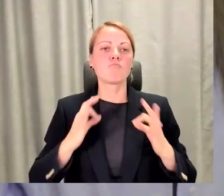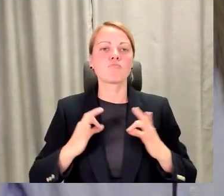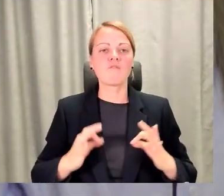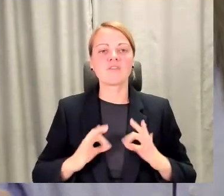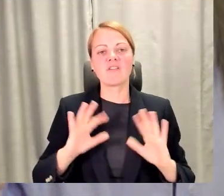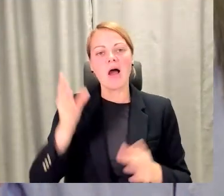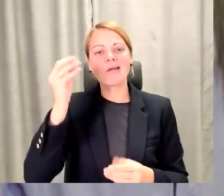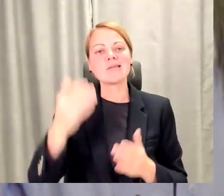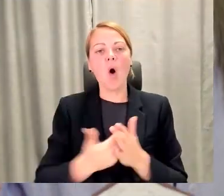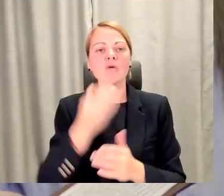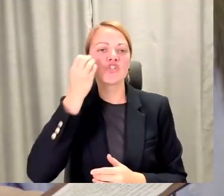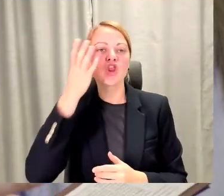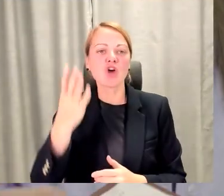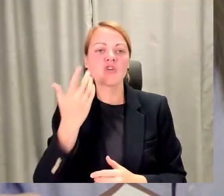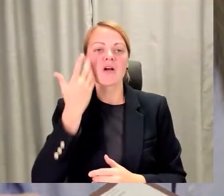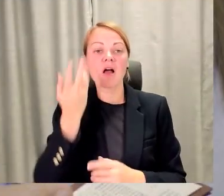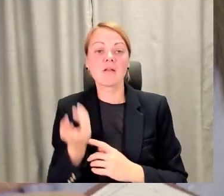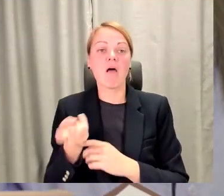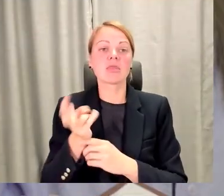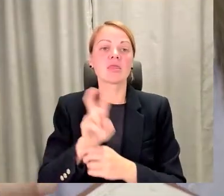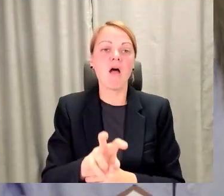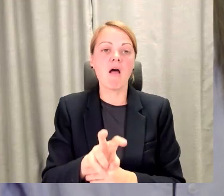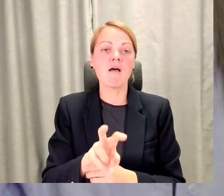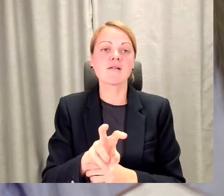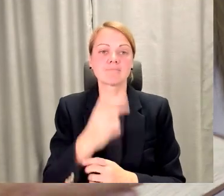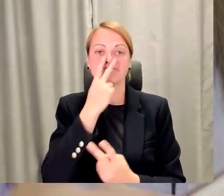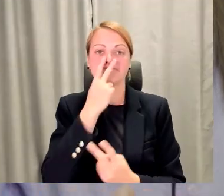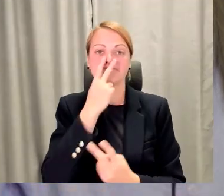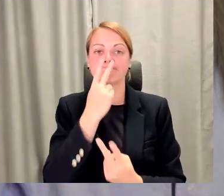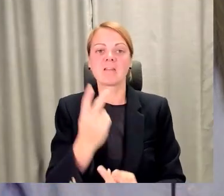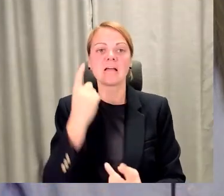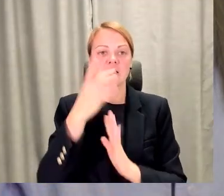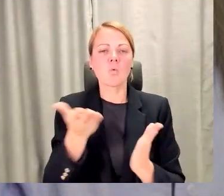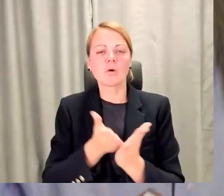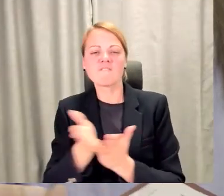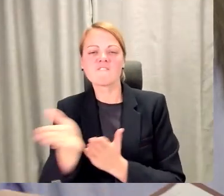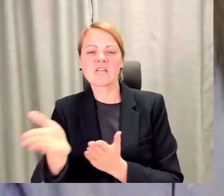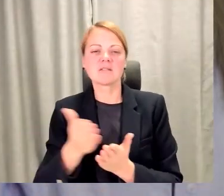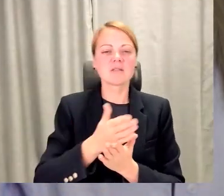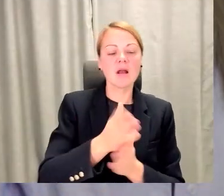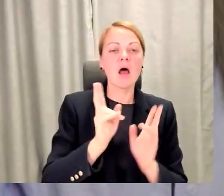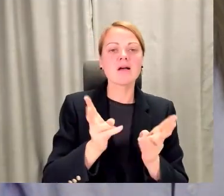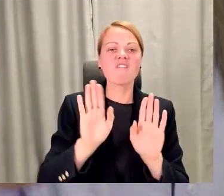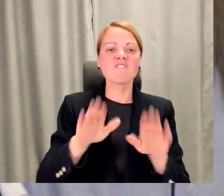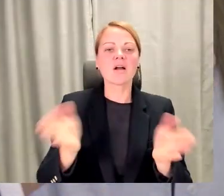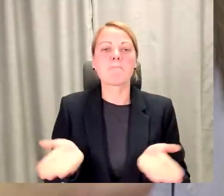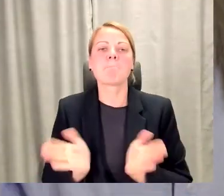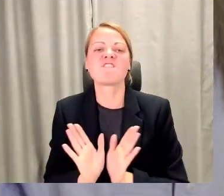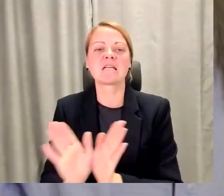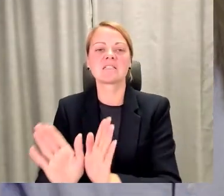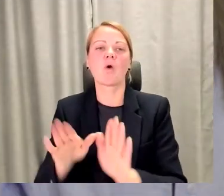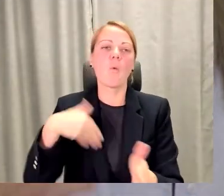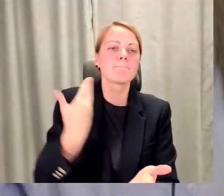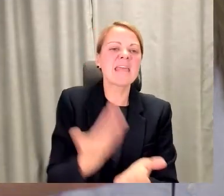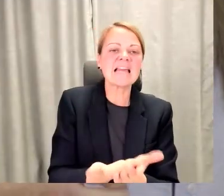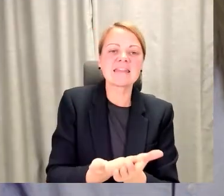Un tad viņš atnāk un mēs tagad saprotam, kurā virzienā viņš iet un kā mēs viņam varam palīdzēt, ko mēs viņam varam piedāvāt, lai šī